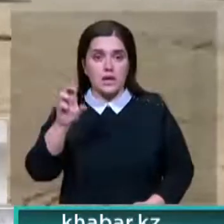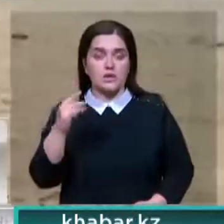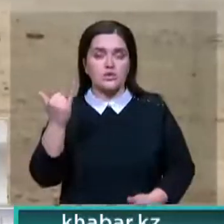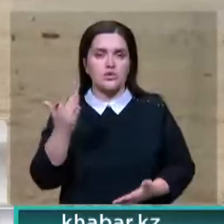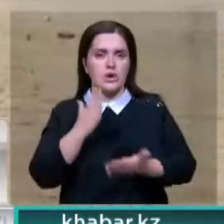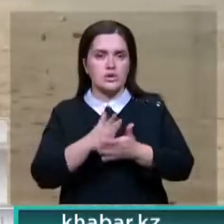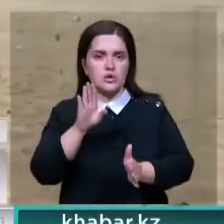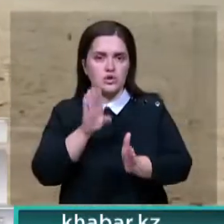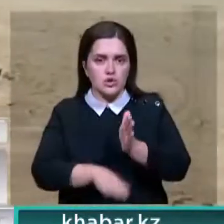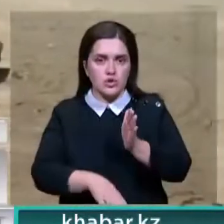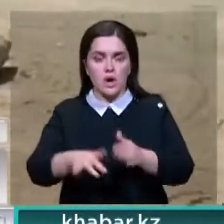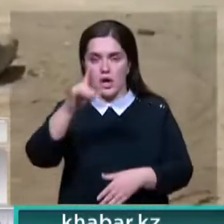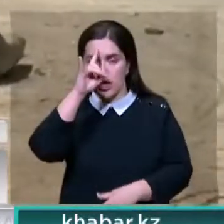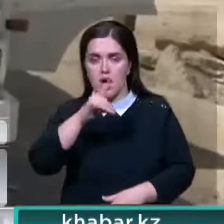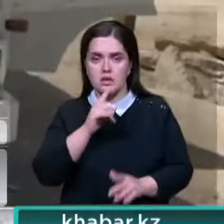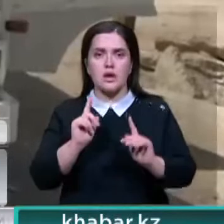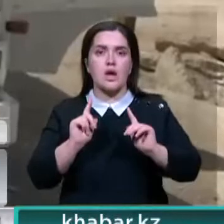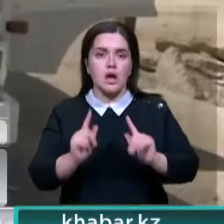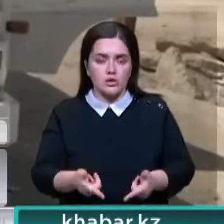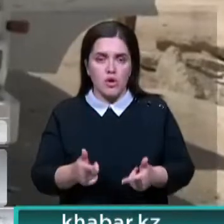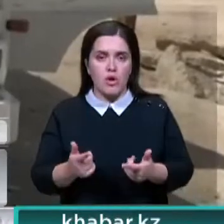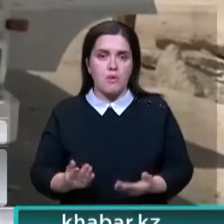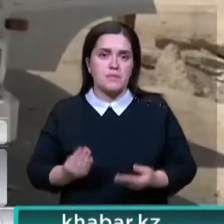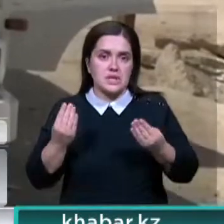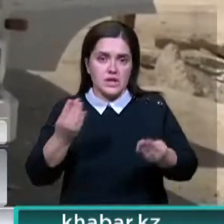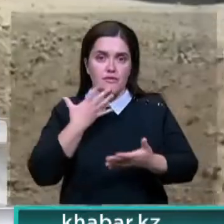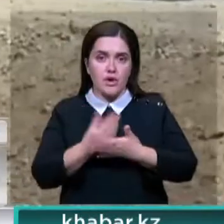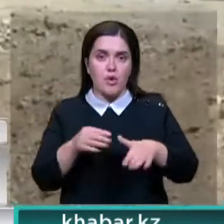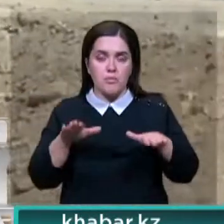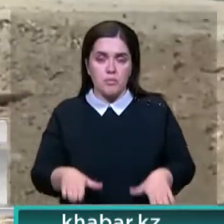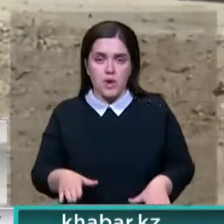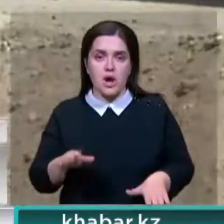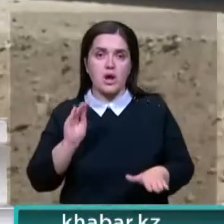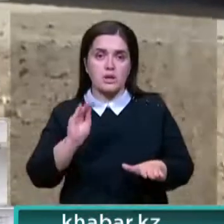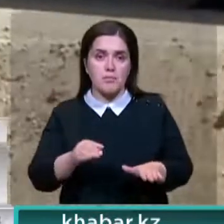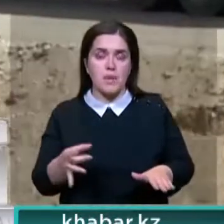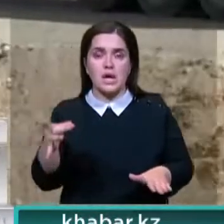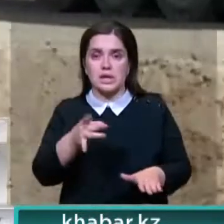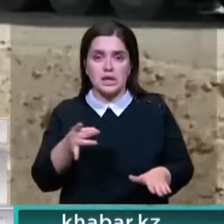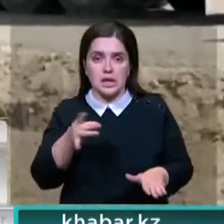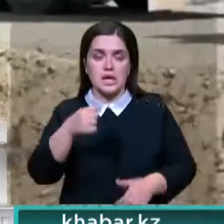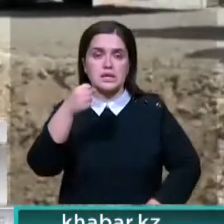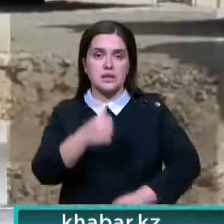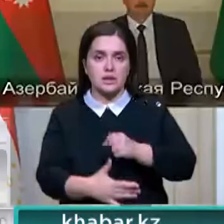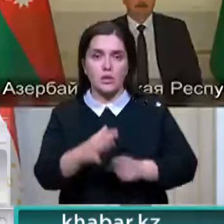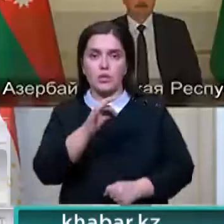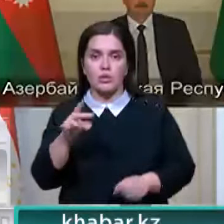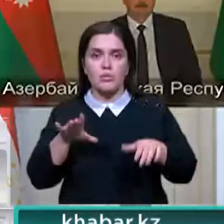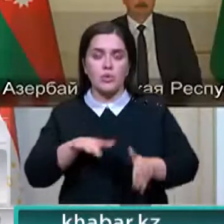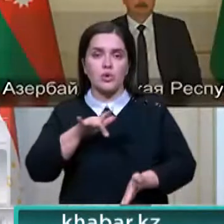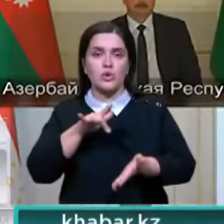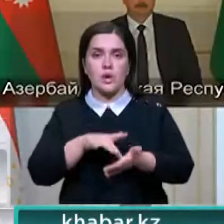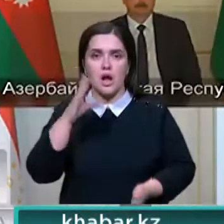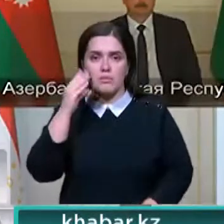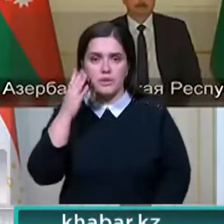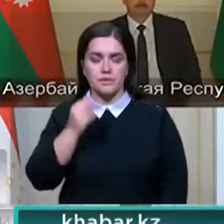острый кризис. Казахстан готов предоставить свою площадку для размещения регионального центра ООН в Алматы. Какими